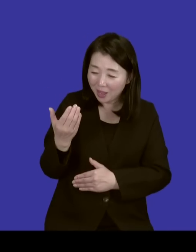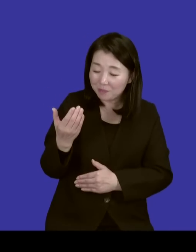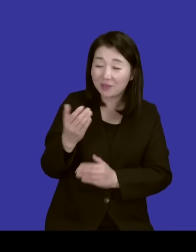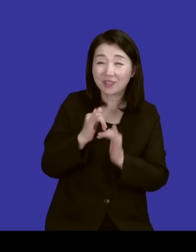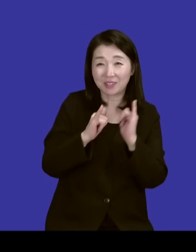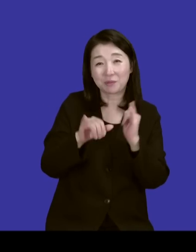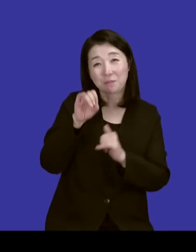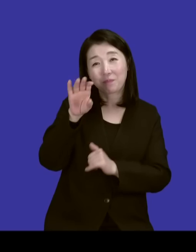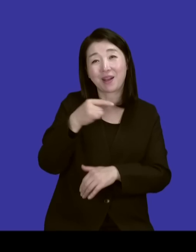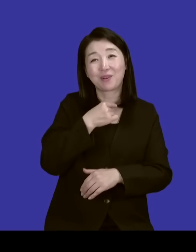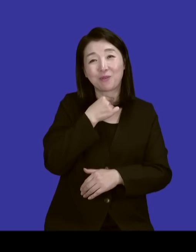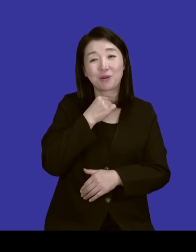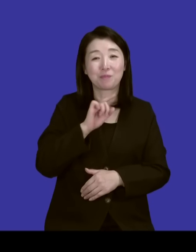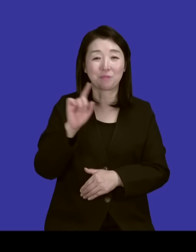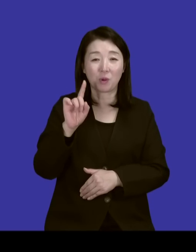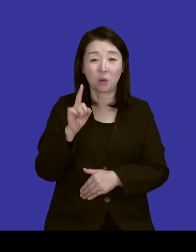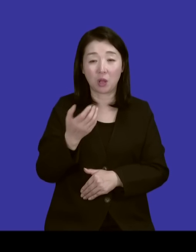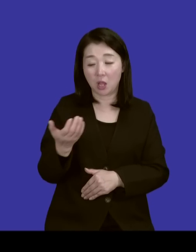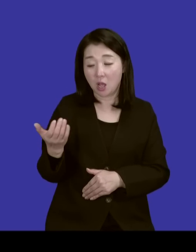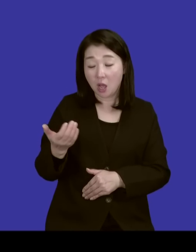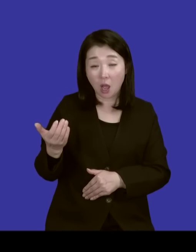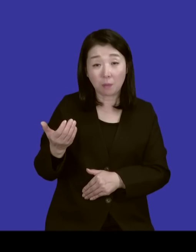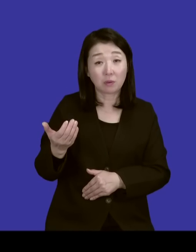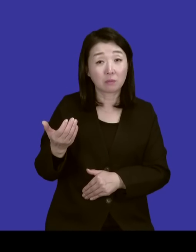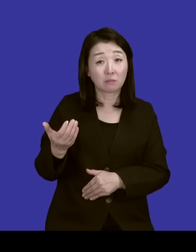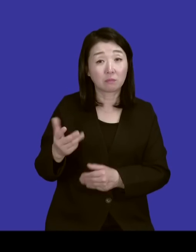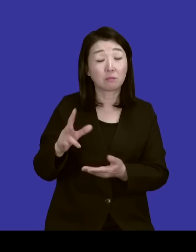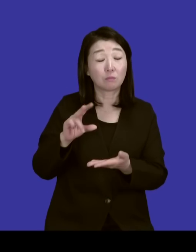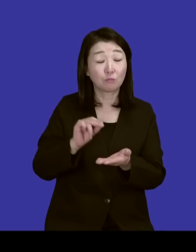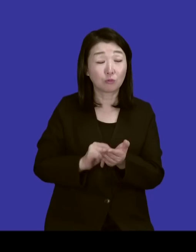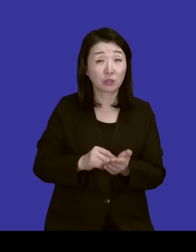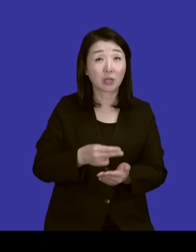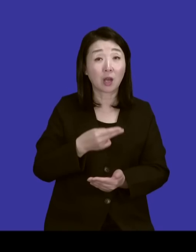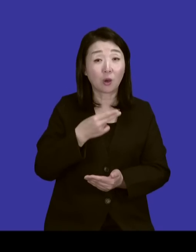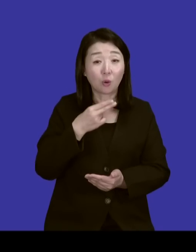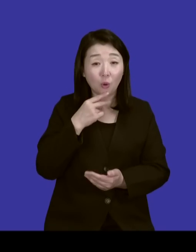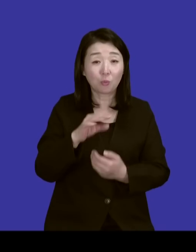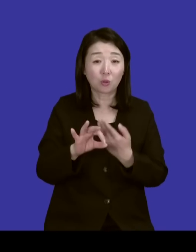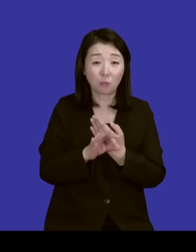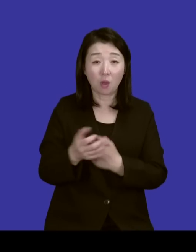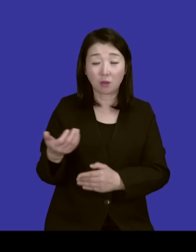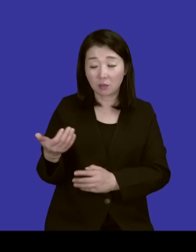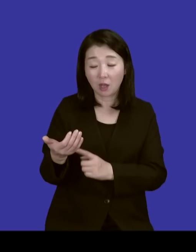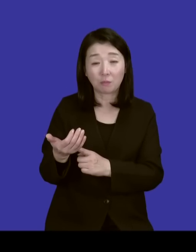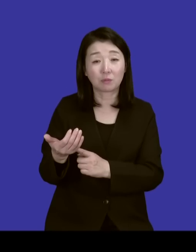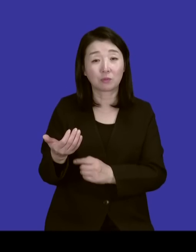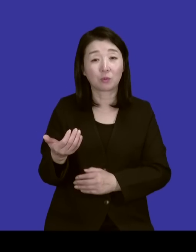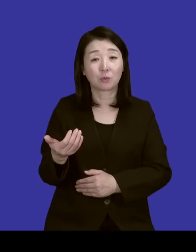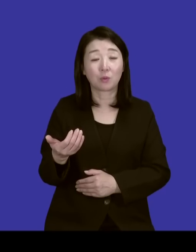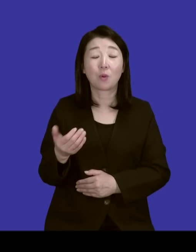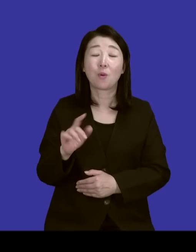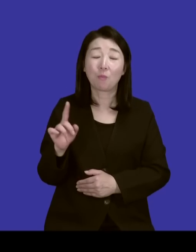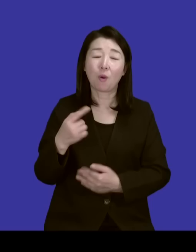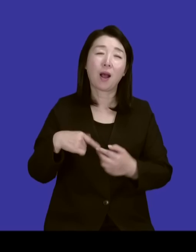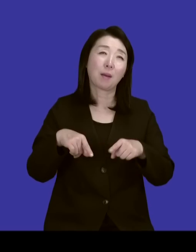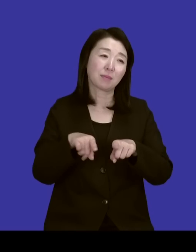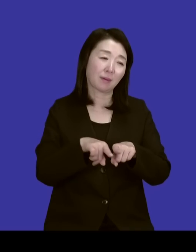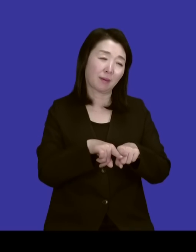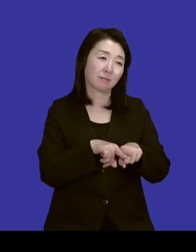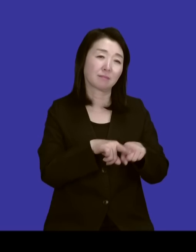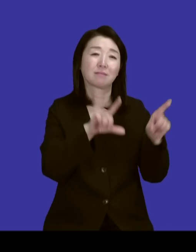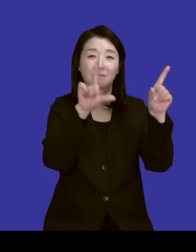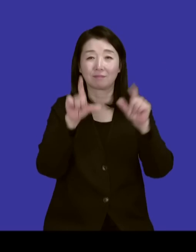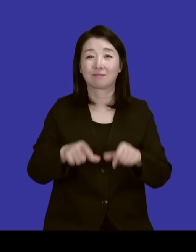얘기하고 싶습니다. 아픔이 문제가 되지 않는다면 그 아픔도 그냥 같이 가는 거예요.